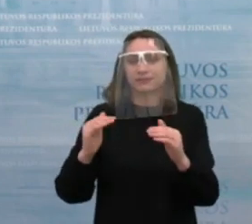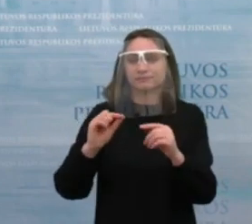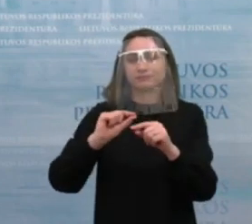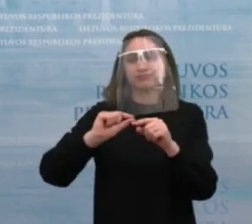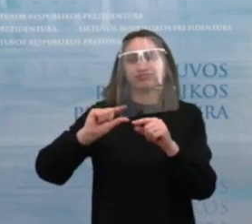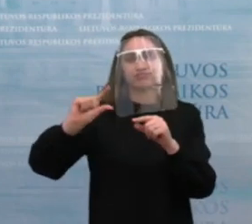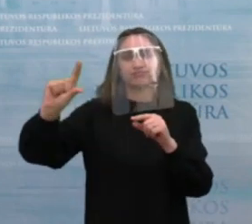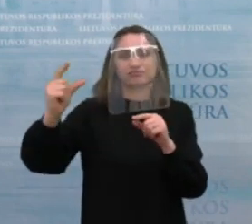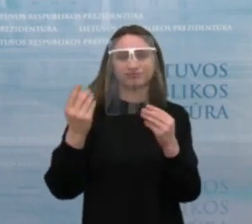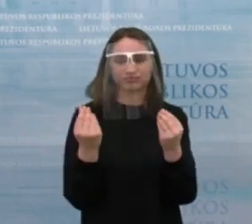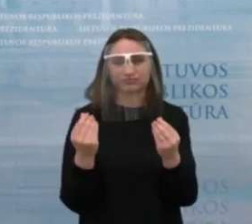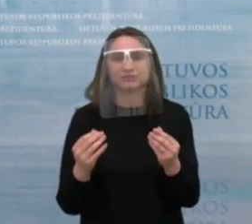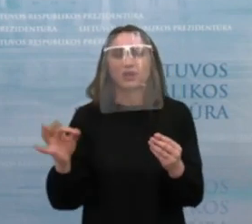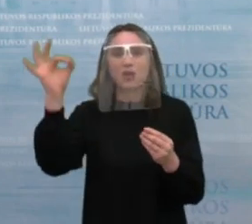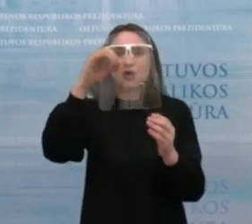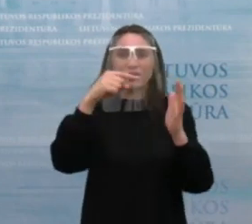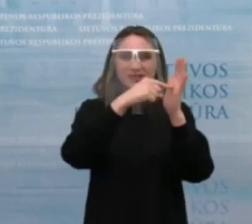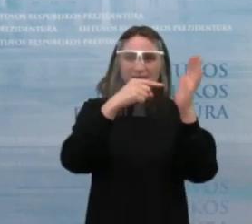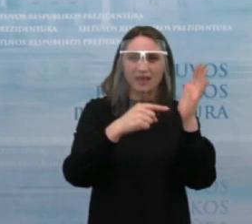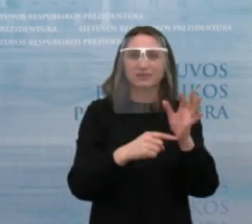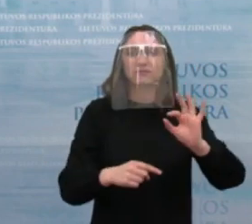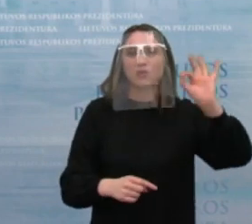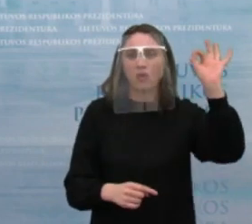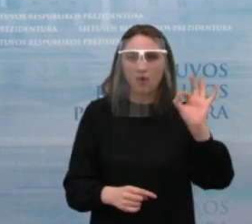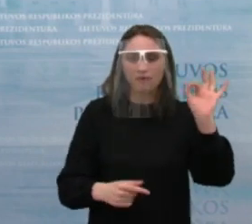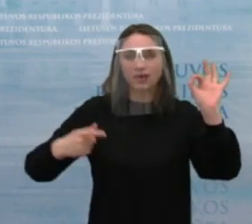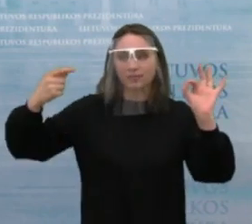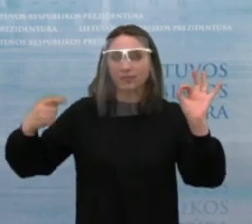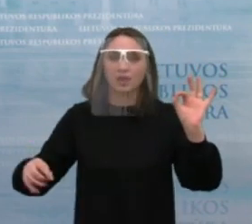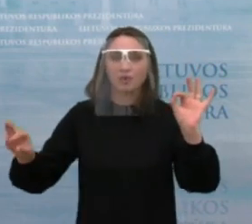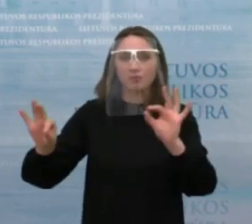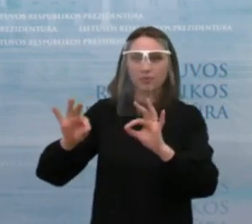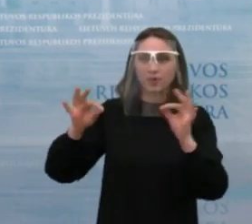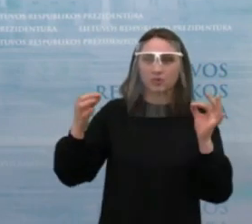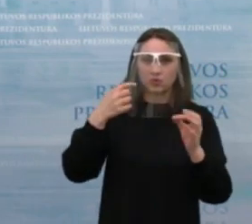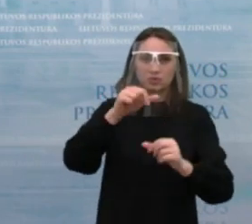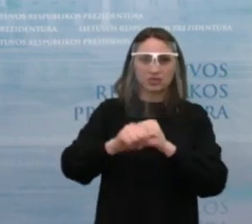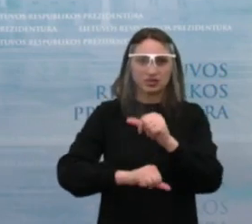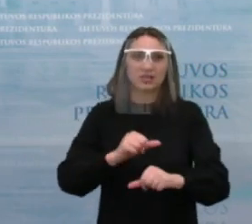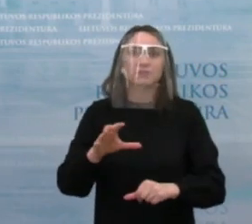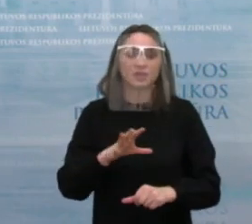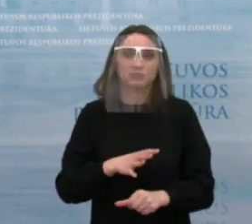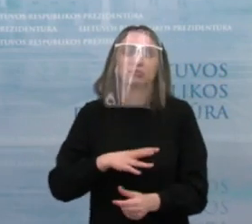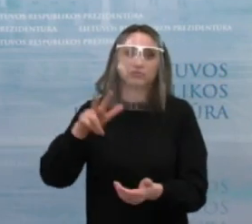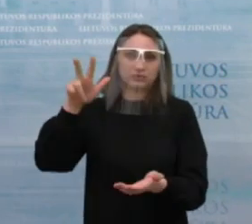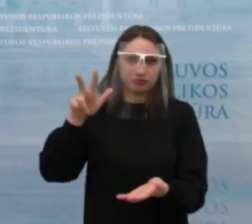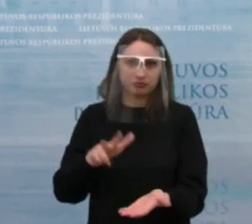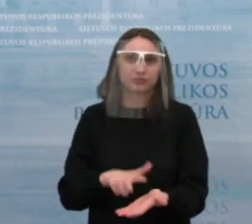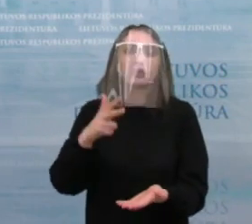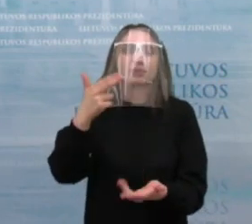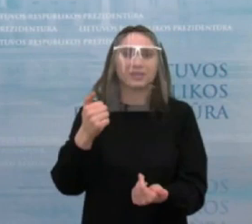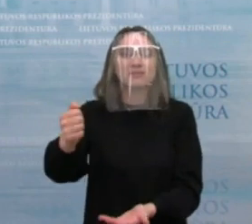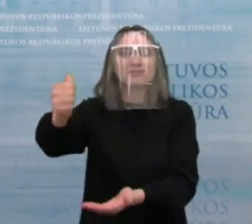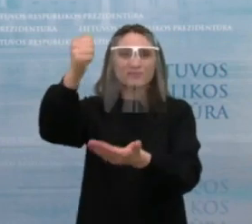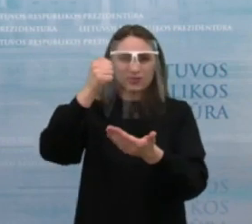lygiai taip pat ir indeksavimo koficentas, kuri pasiūlė prezidentas jau šiem metam, buvo palaikomas ir nors biudžete